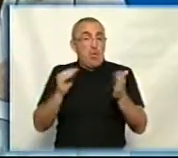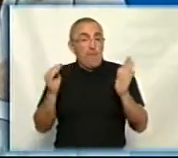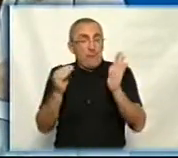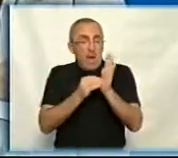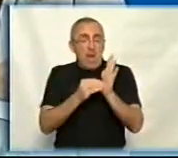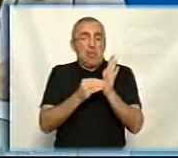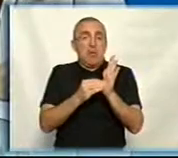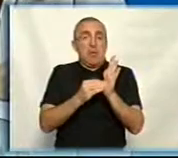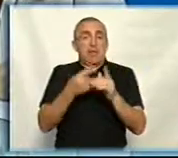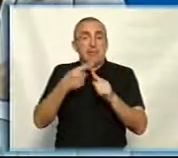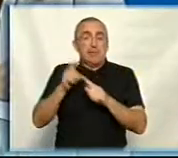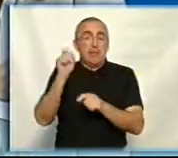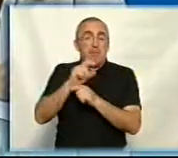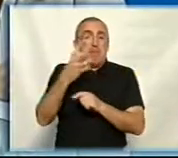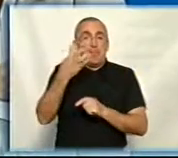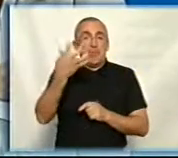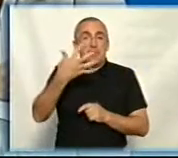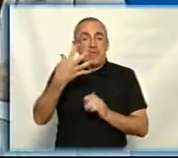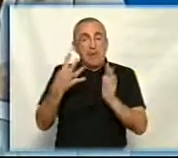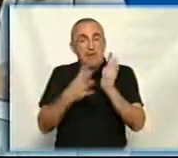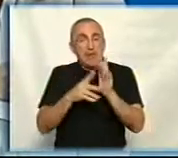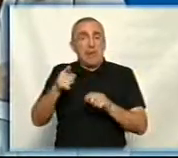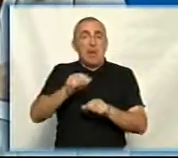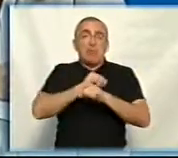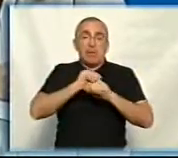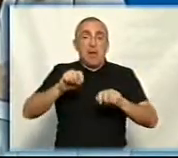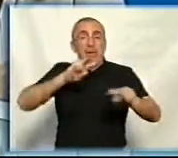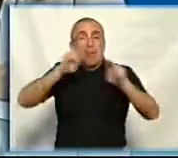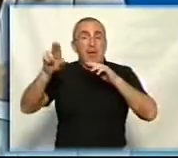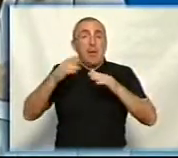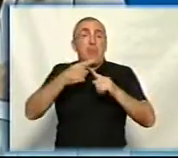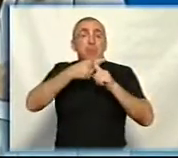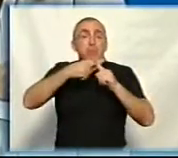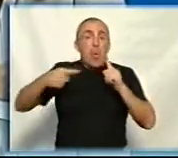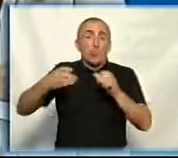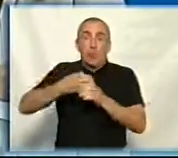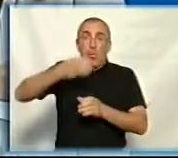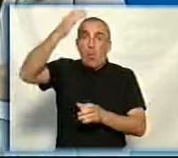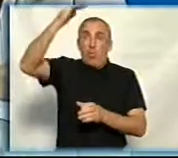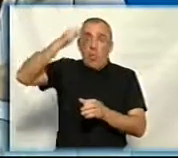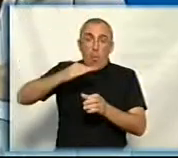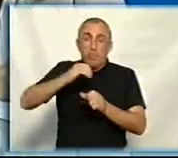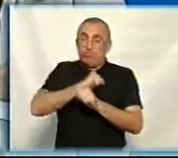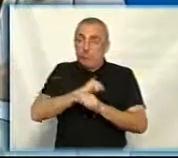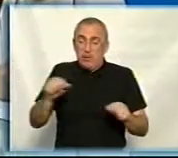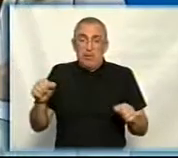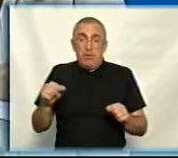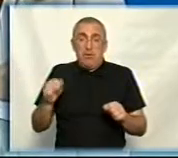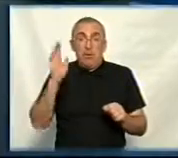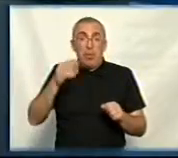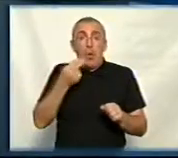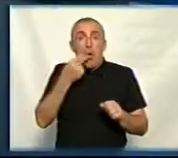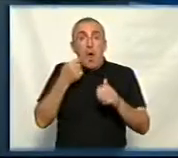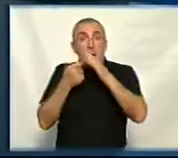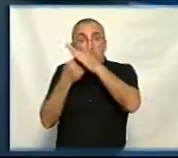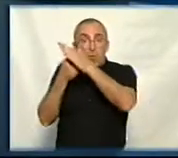що це постанова 559, що там не можна зрізати більше, як половину крони в дерева. Тому що воно отримує харчування